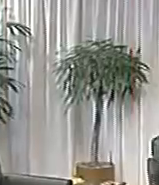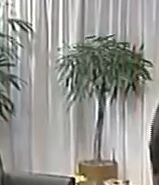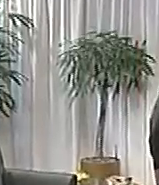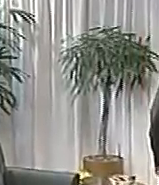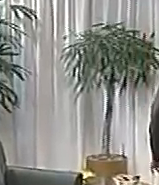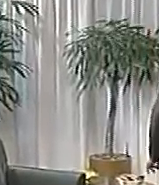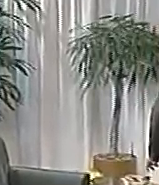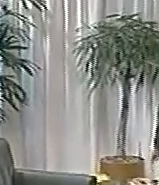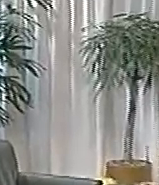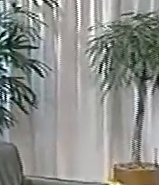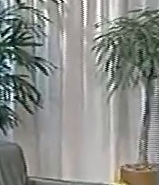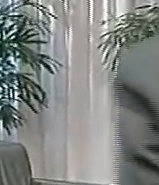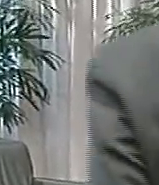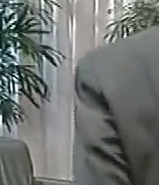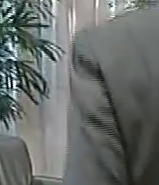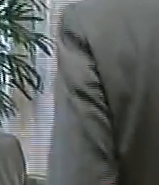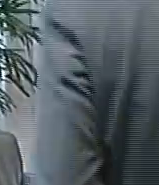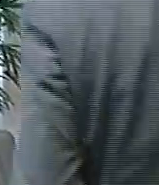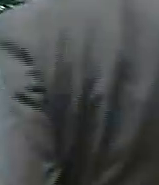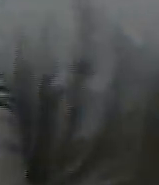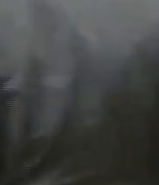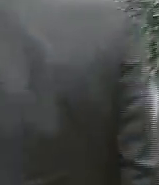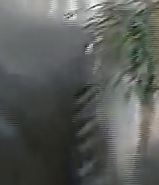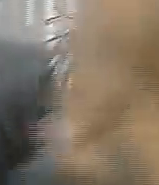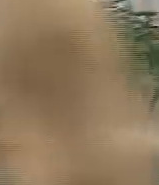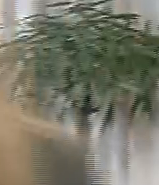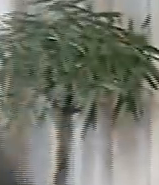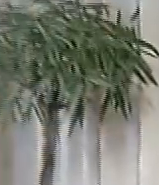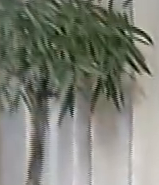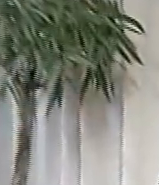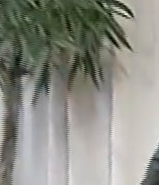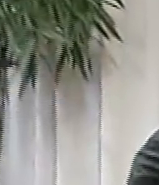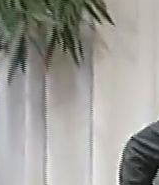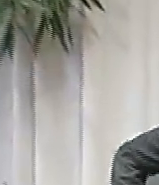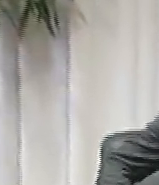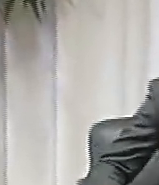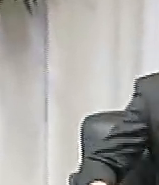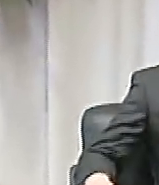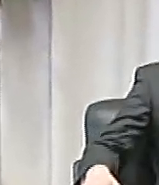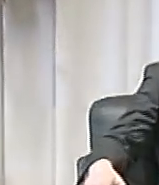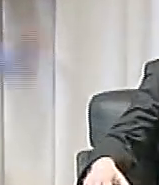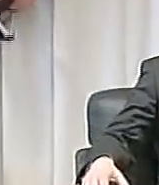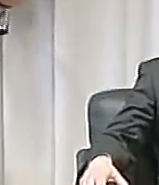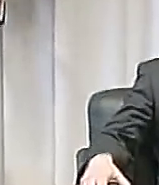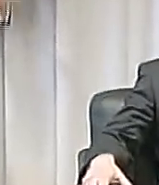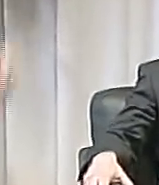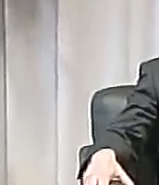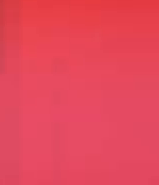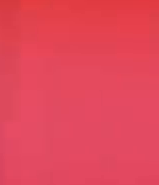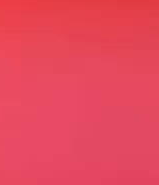Izveštaj Serža Bramerce veoma je povoljan za Srbiju, kaže za B92 Dušo Nignjatović iz Kancelarije za saradnju sa Haškim sudom.